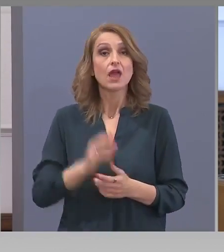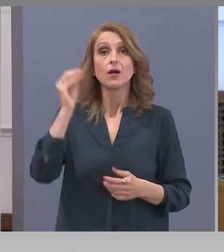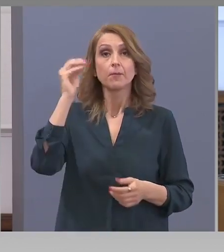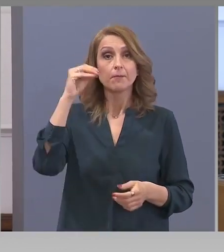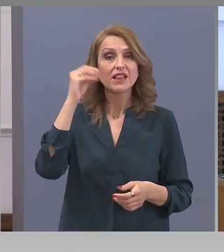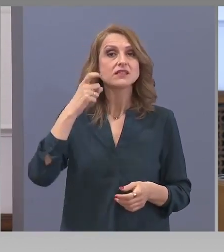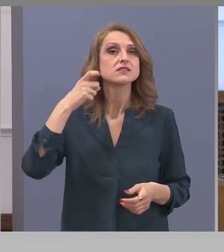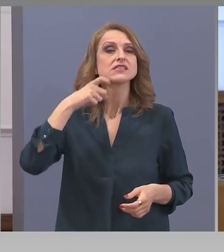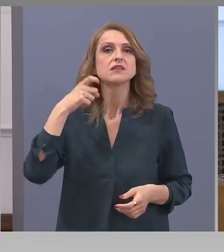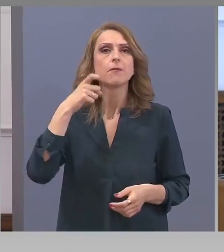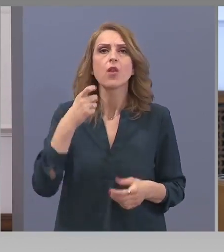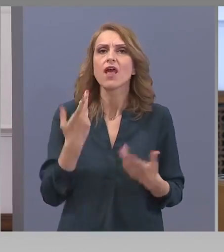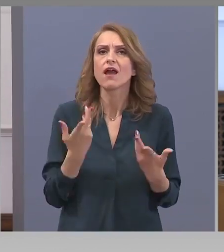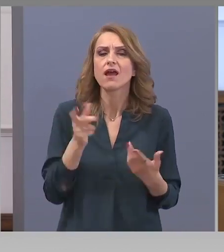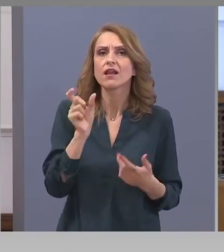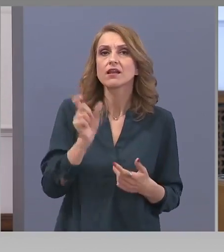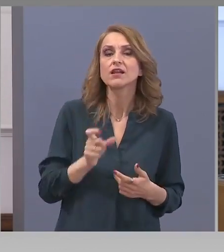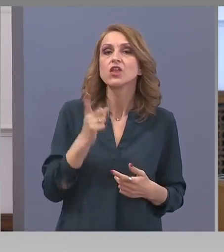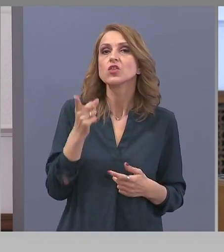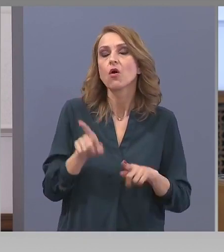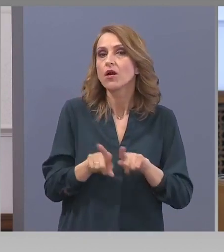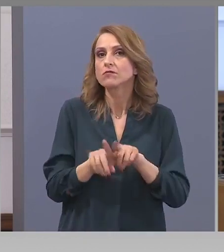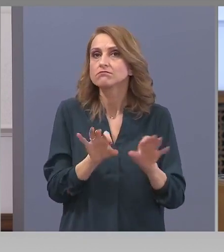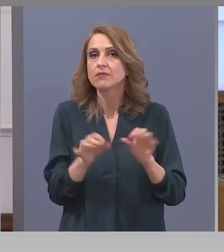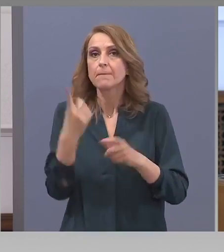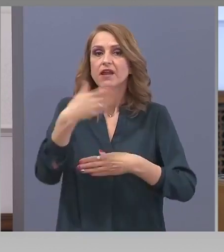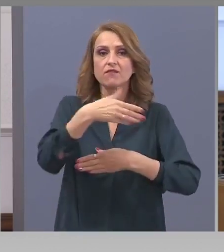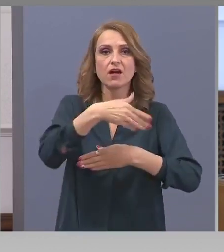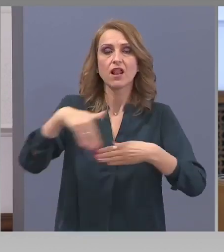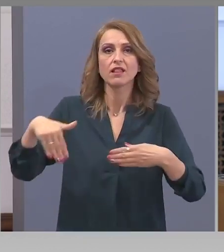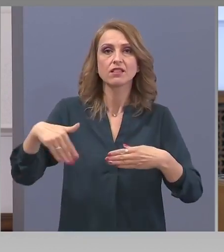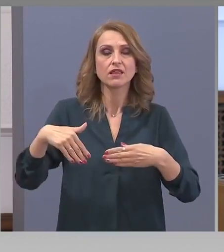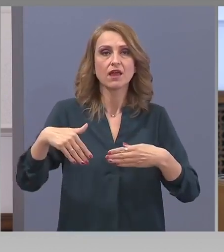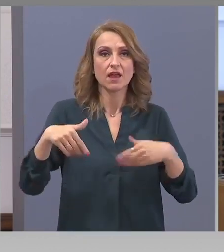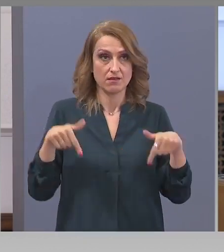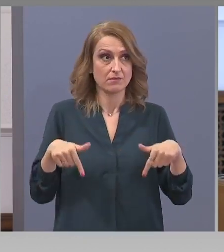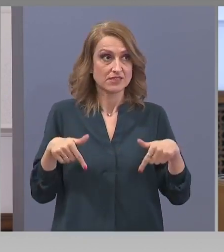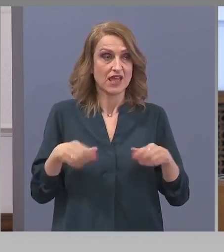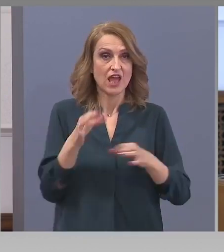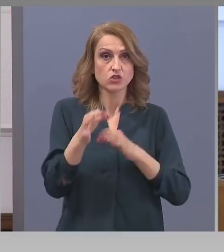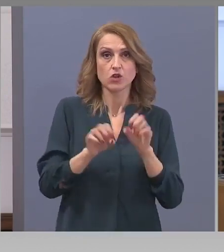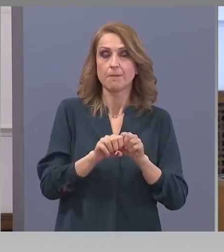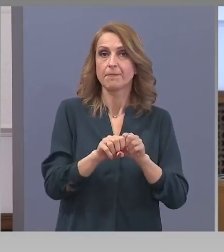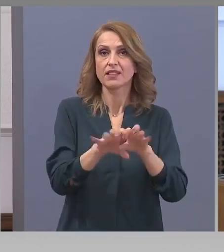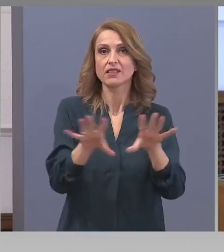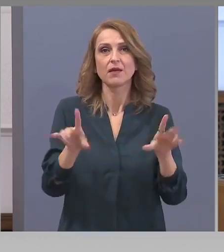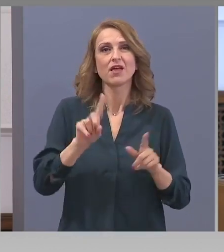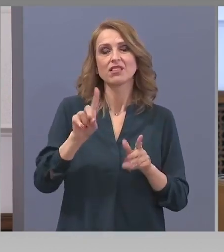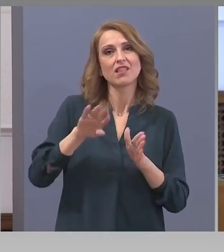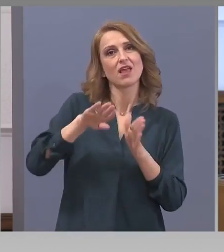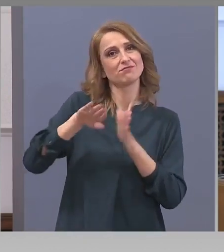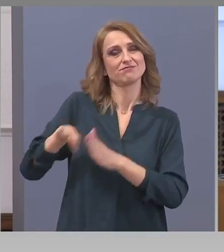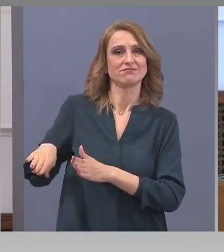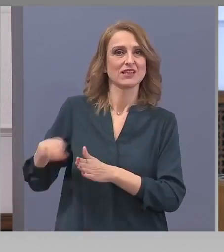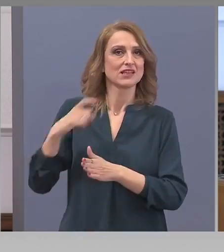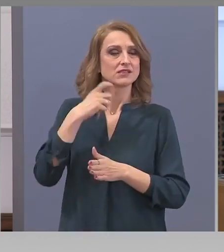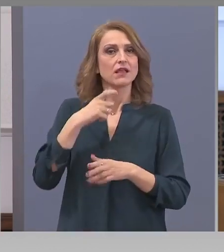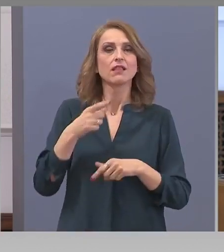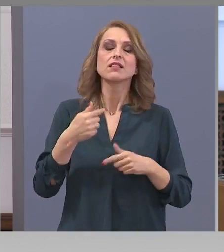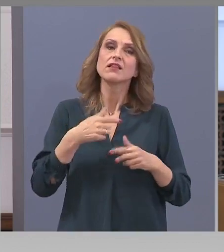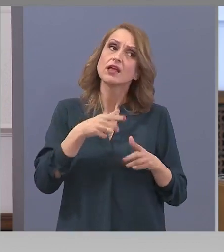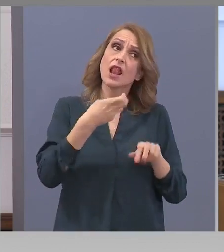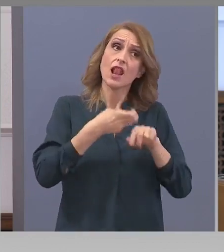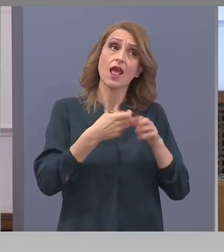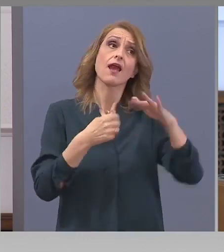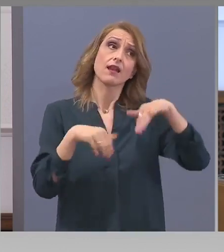Българския заболеекар е на първа линия в сегашната пандемия. Не омоложаваме ролята на лекарите.